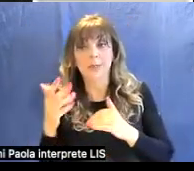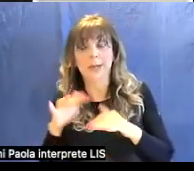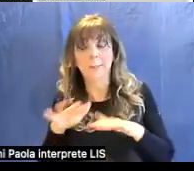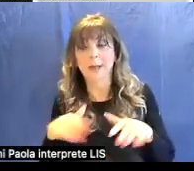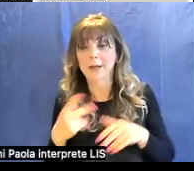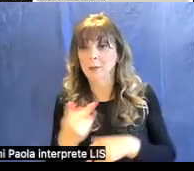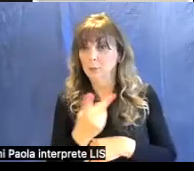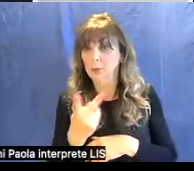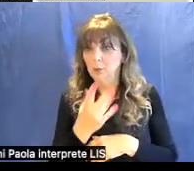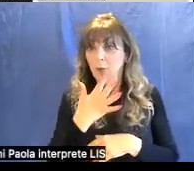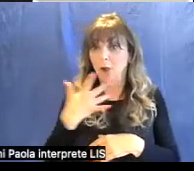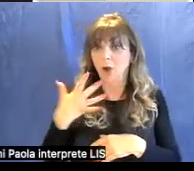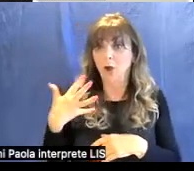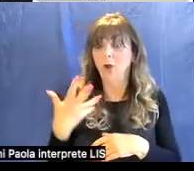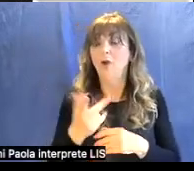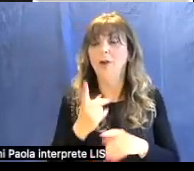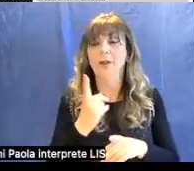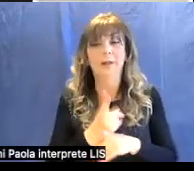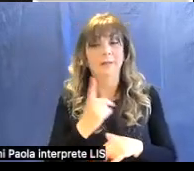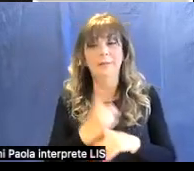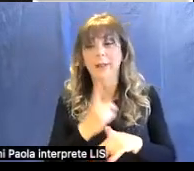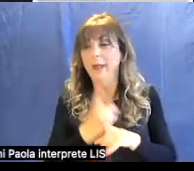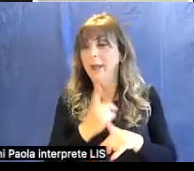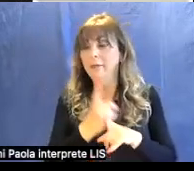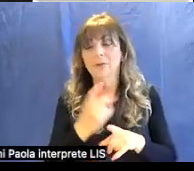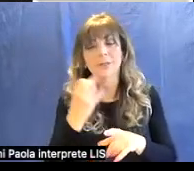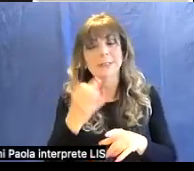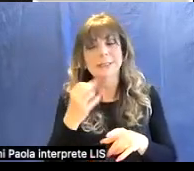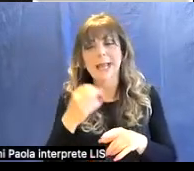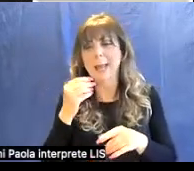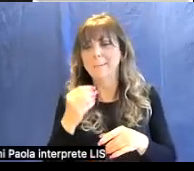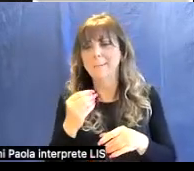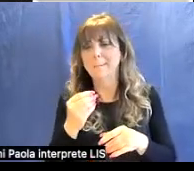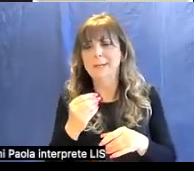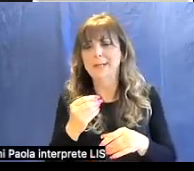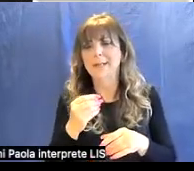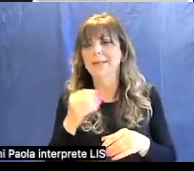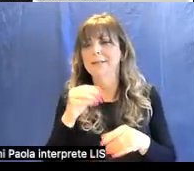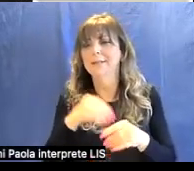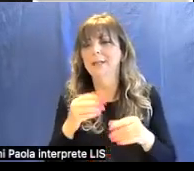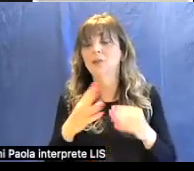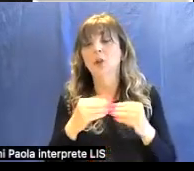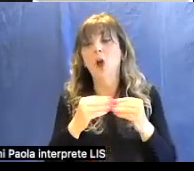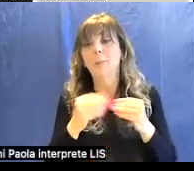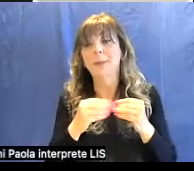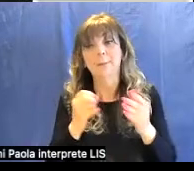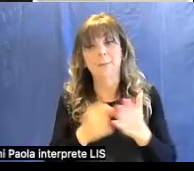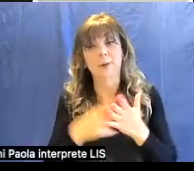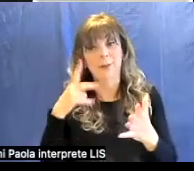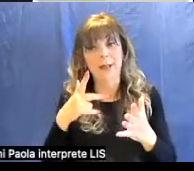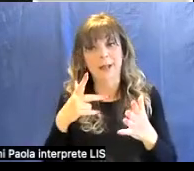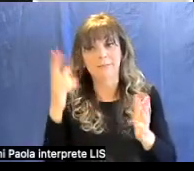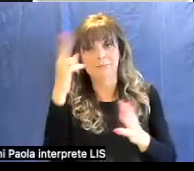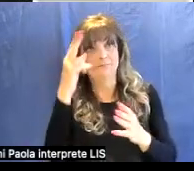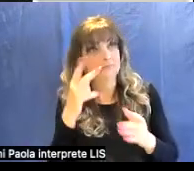colori che devono non devono mai mancare in un'opera importante e